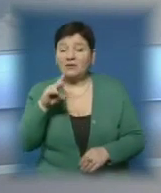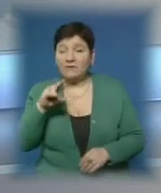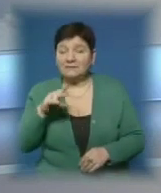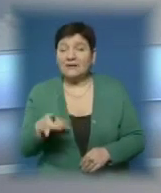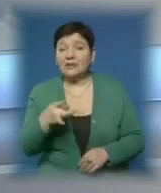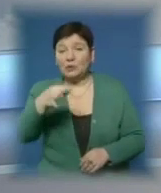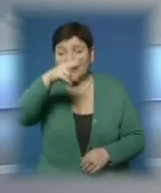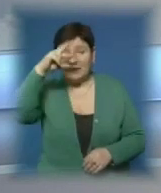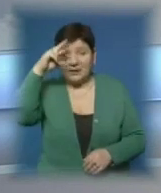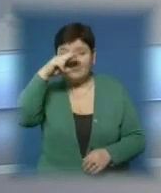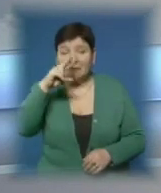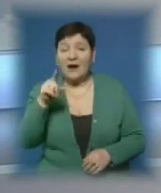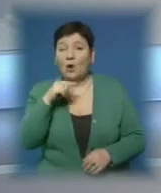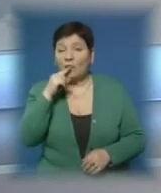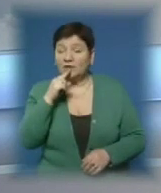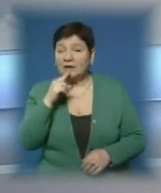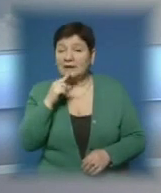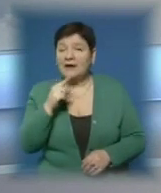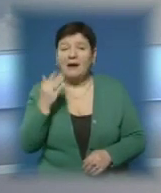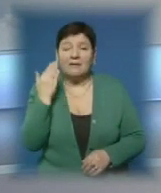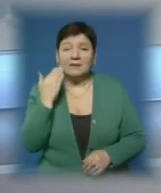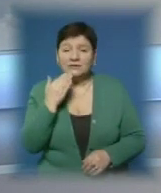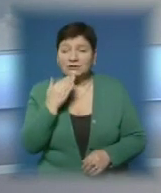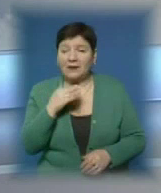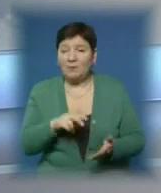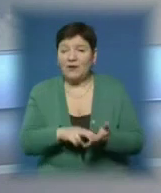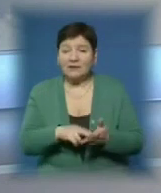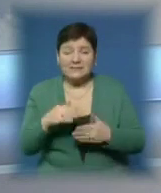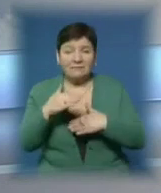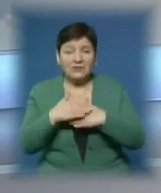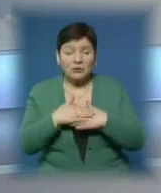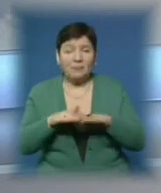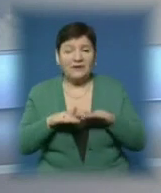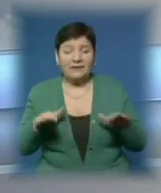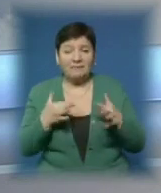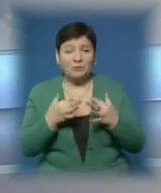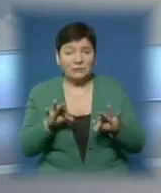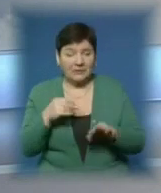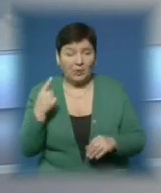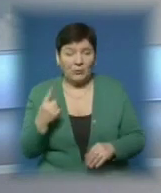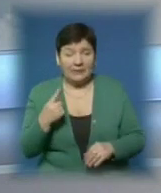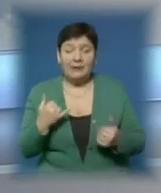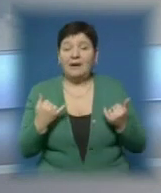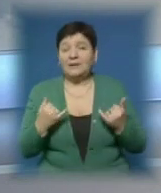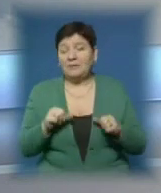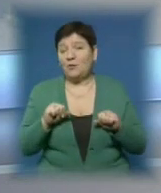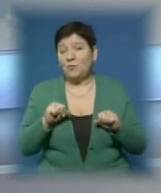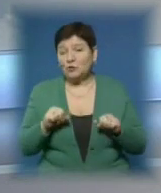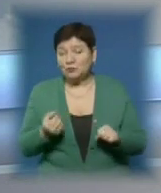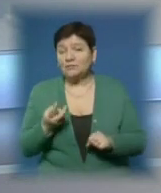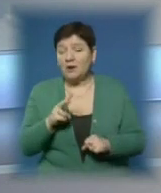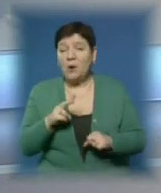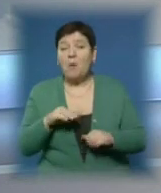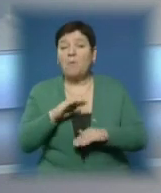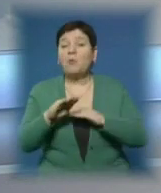Місцеві мешканці кажуть, раніше боялися увечері випускати дітей з дому, тепер же малеча зможе в темну пору доби відвідувати